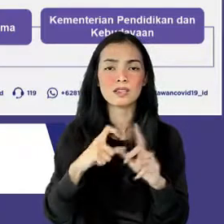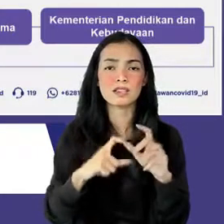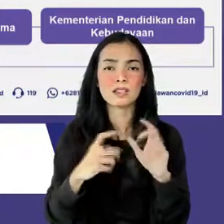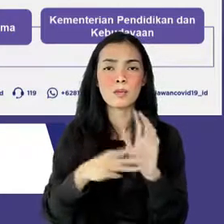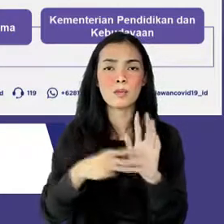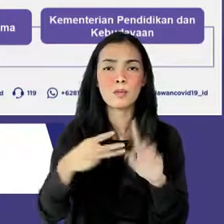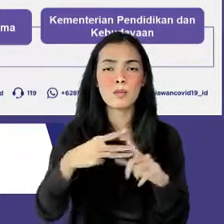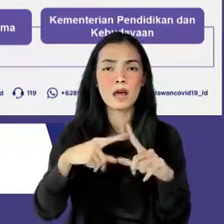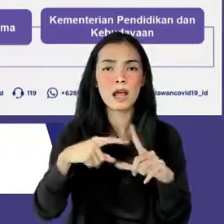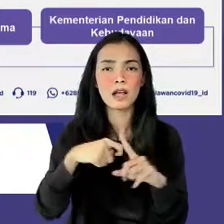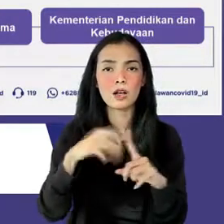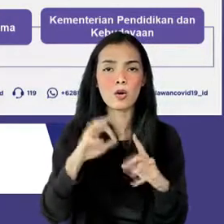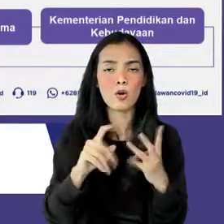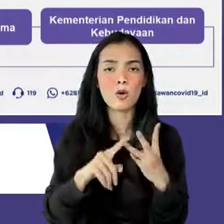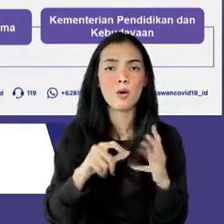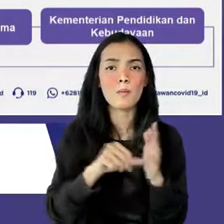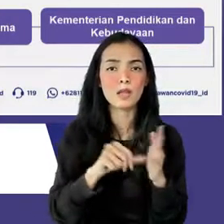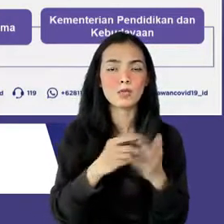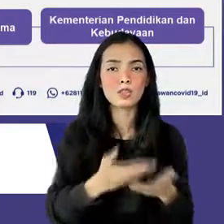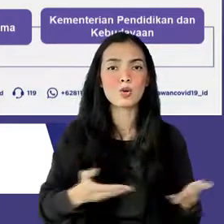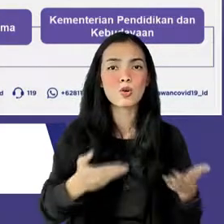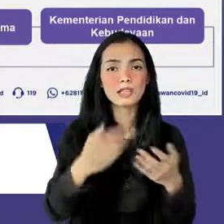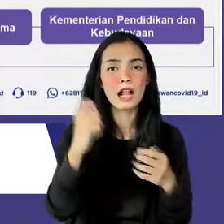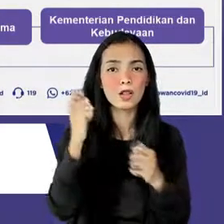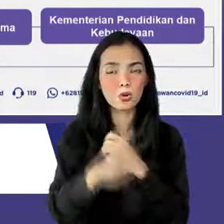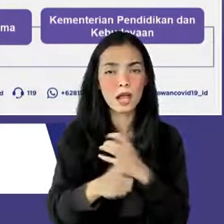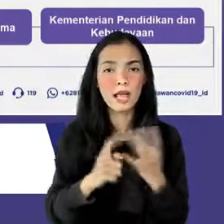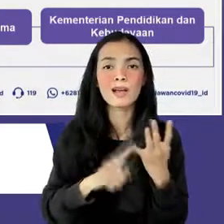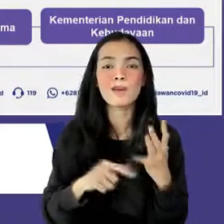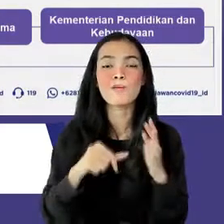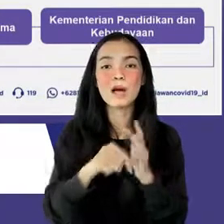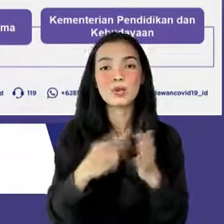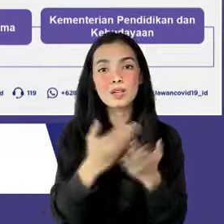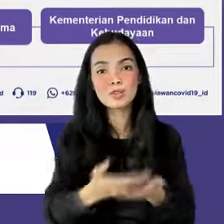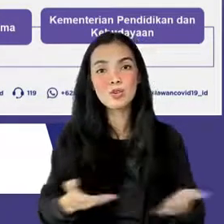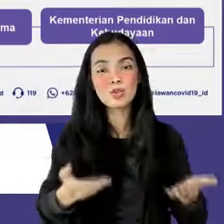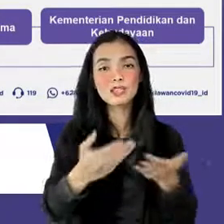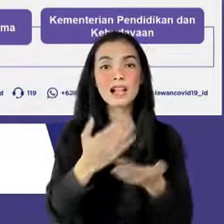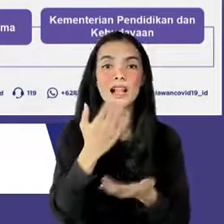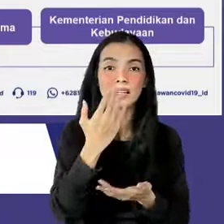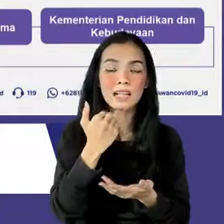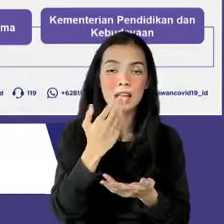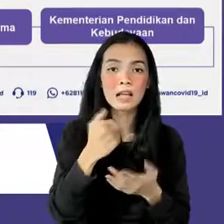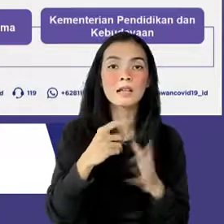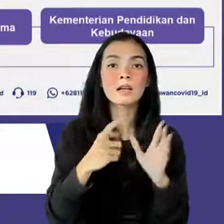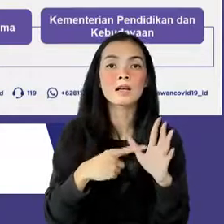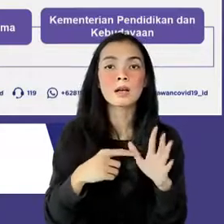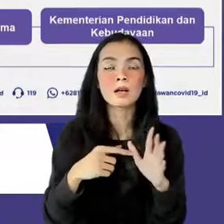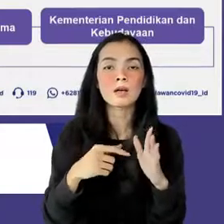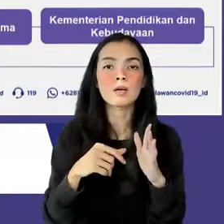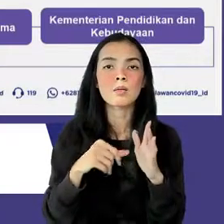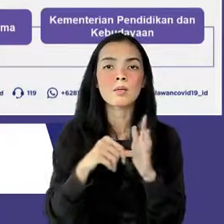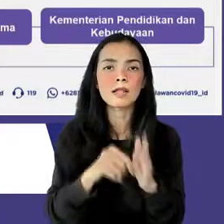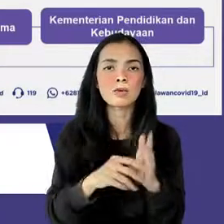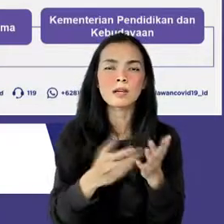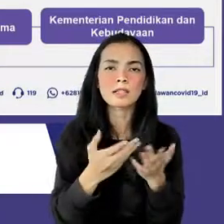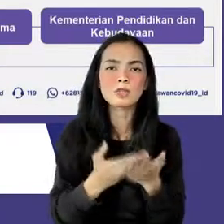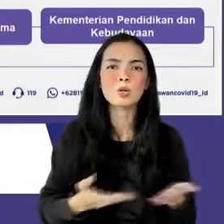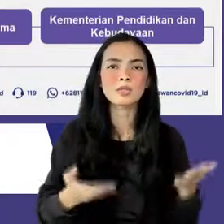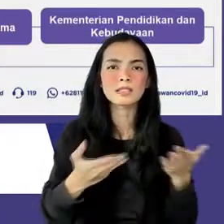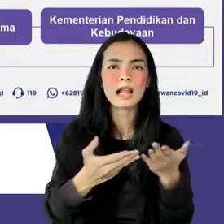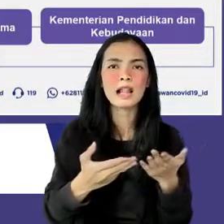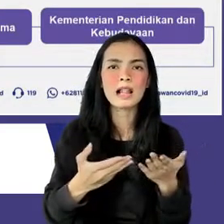tunai bantuan beras bulog bantuan rekmin atau rekening minimal biaya beban atau abonemen